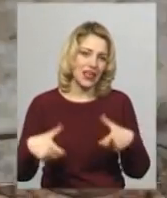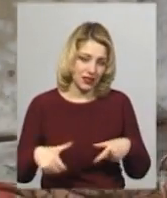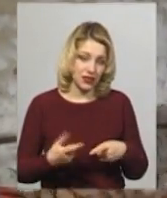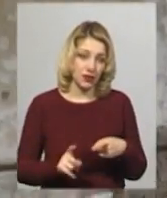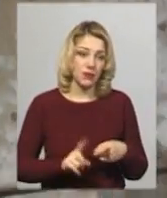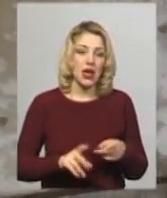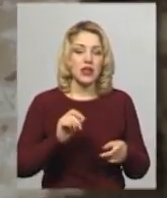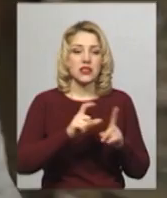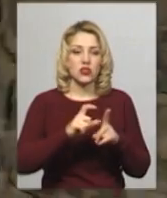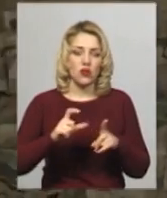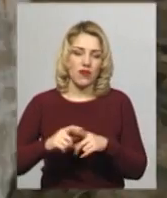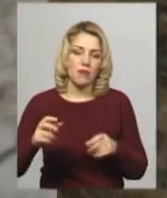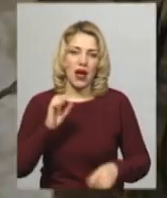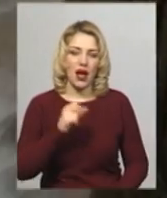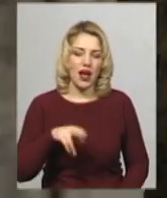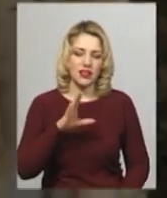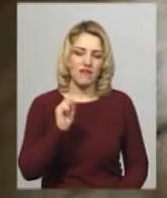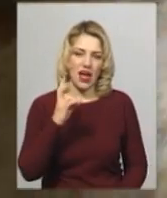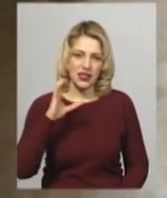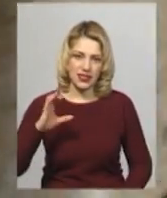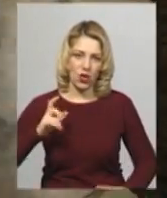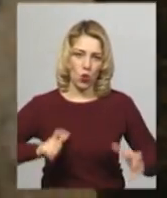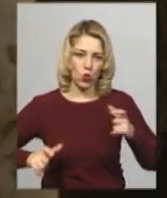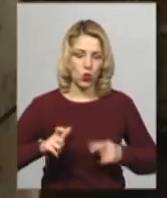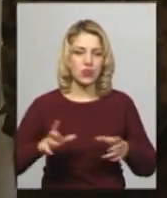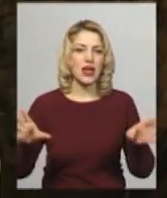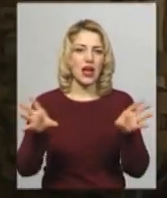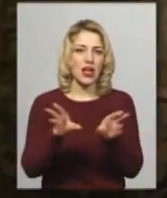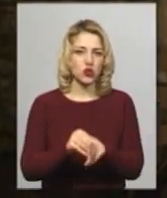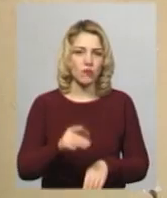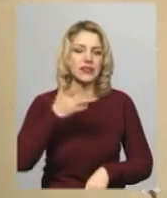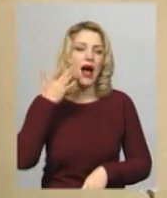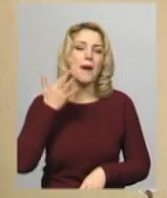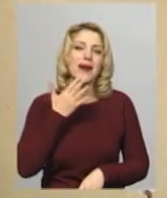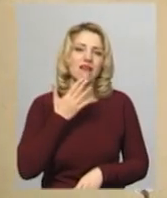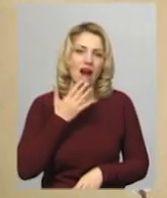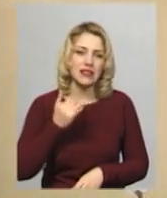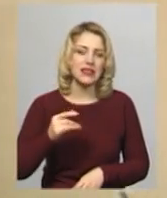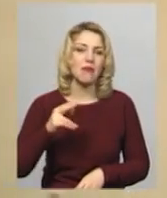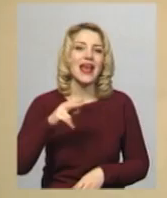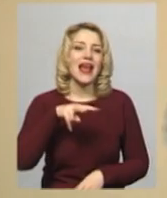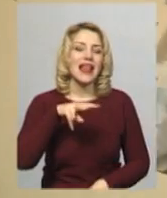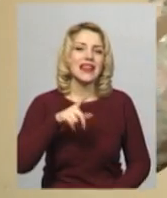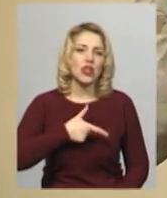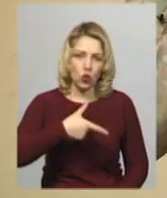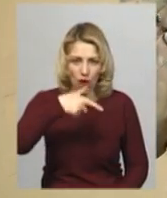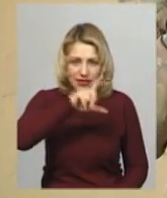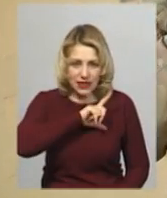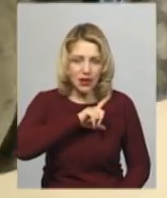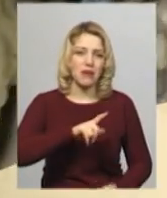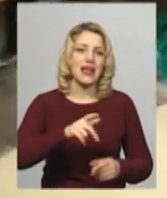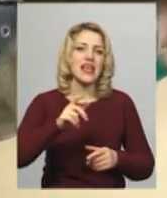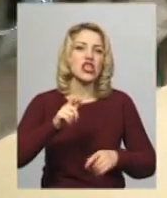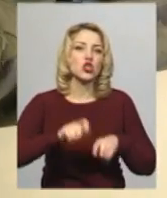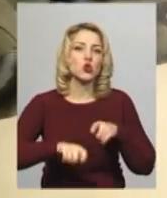спеціальних операцій, курс «Адванс» проводиться разом з американськими і литовськими інструкторами. Війці удосконалюють свої навики та знання. Він